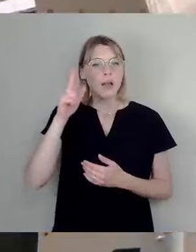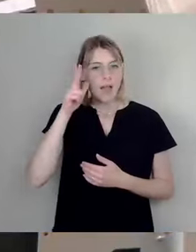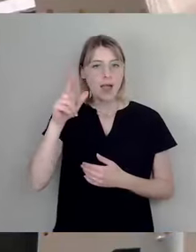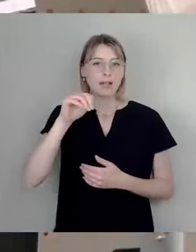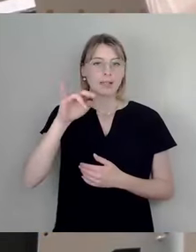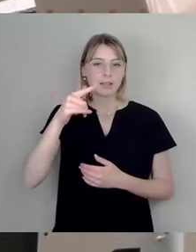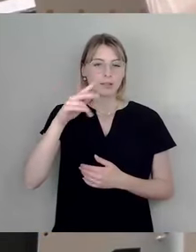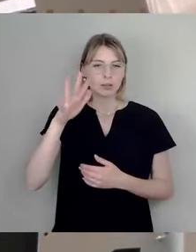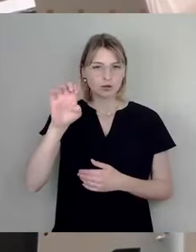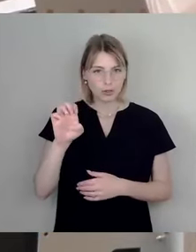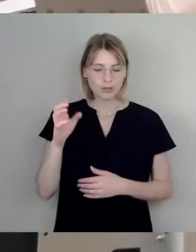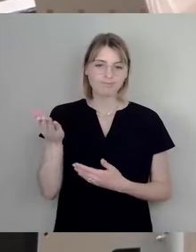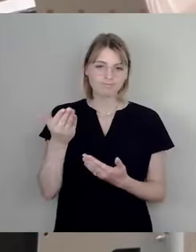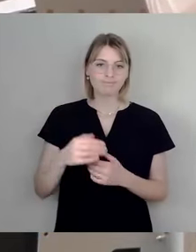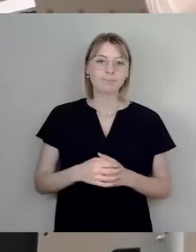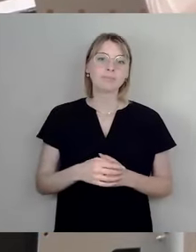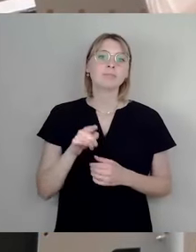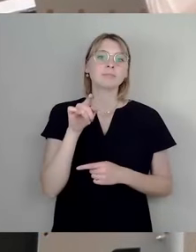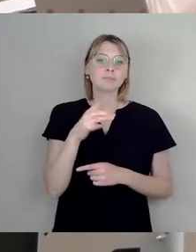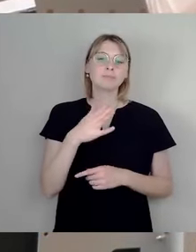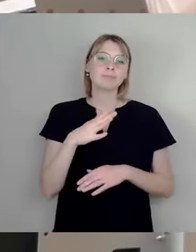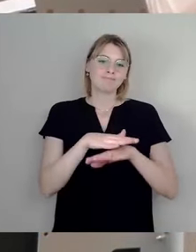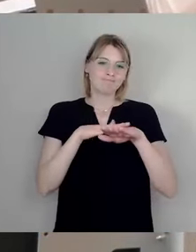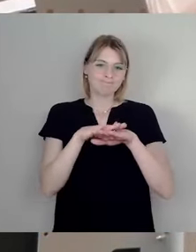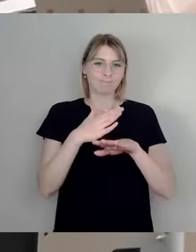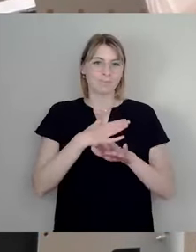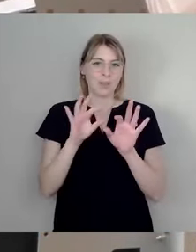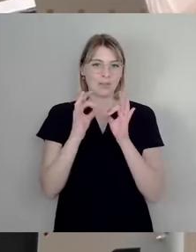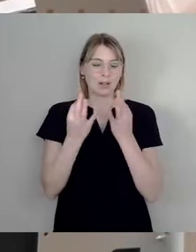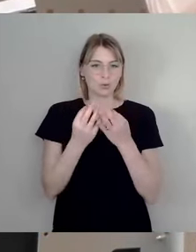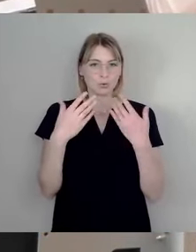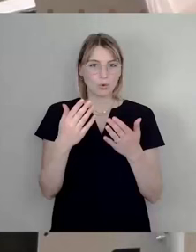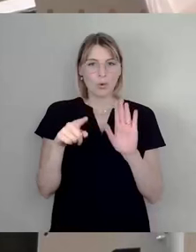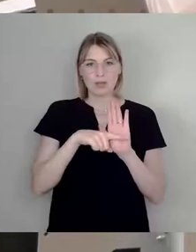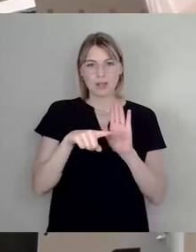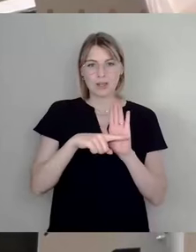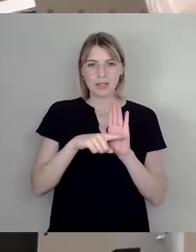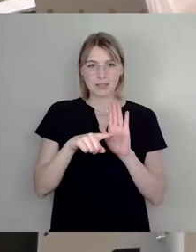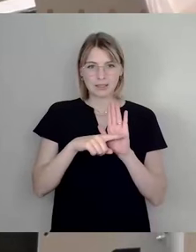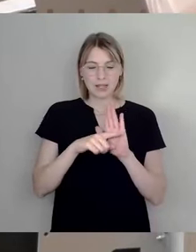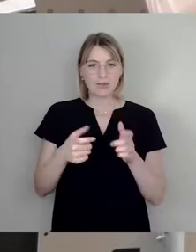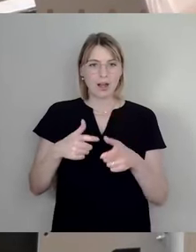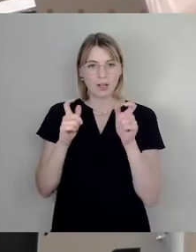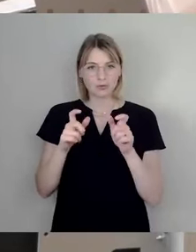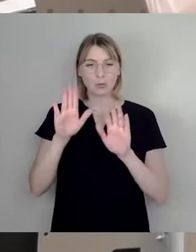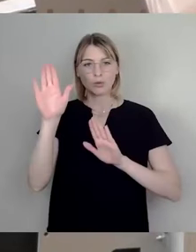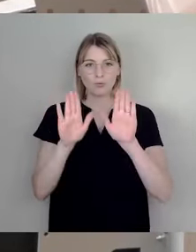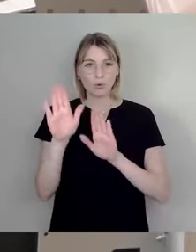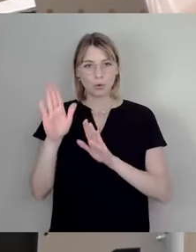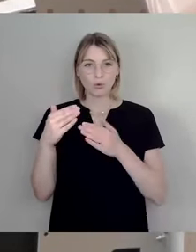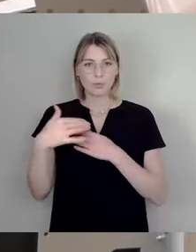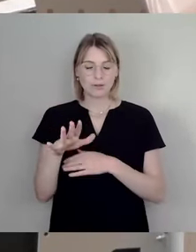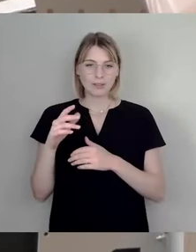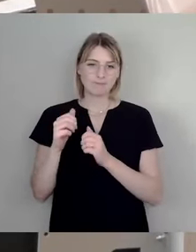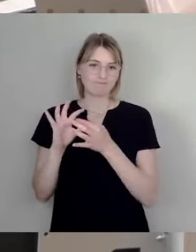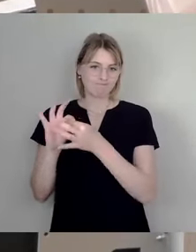Sie werden mir verzeihen, dass meine Fraktion sich auch dem negativen ablehnten Ausschussvotum anschließt, weil der